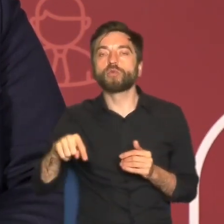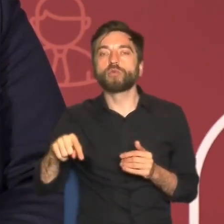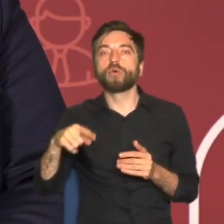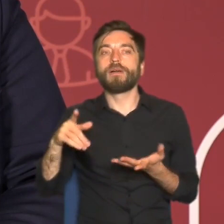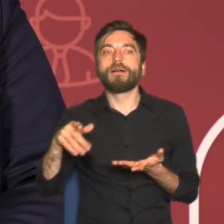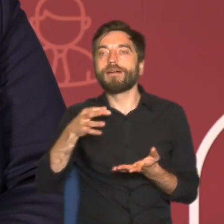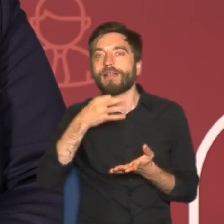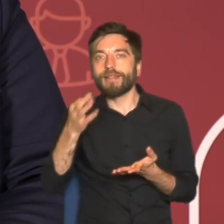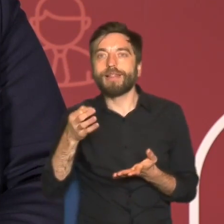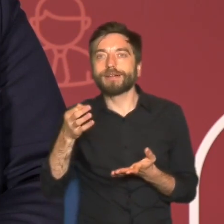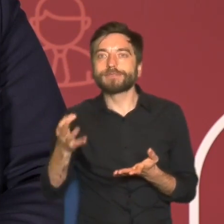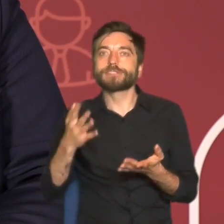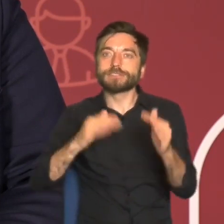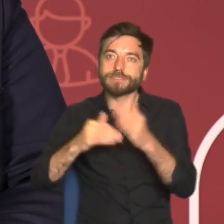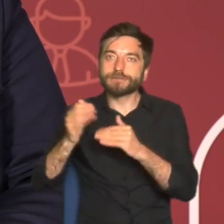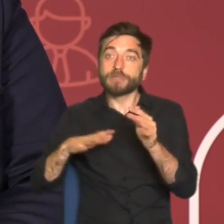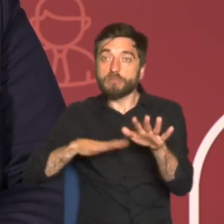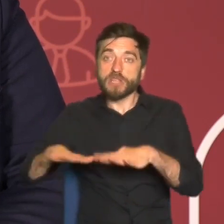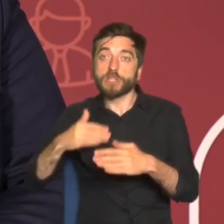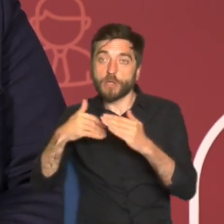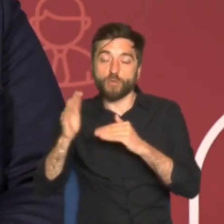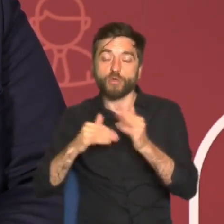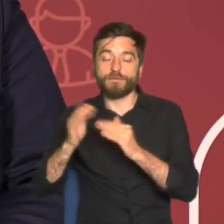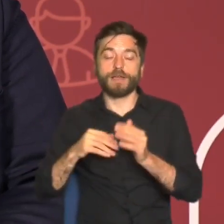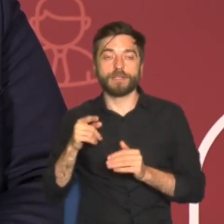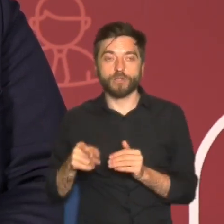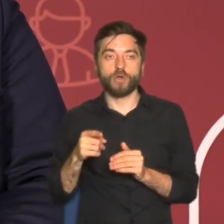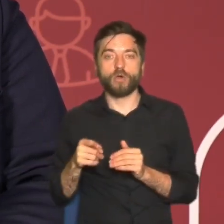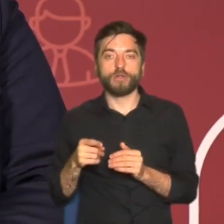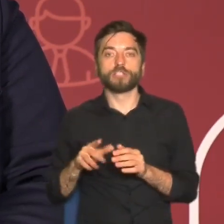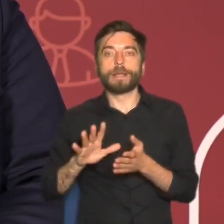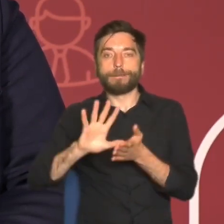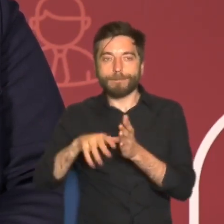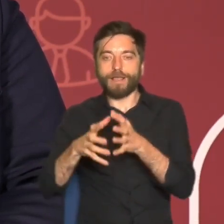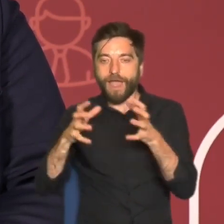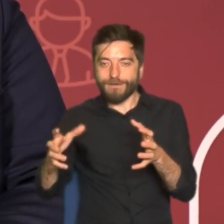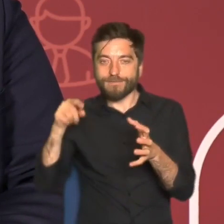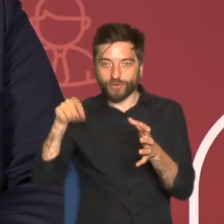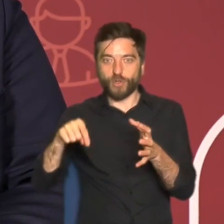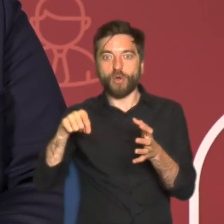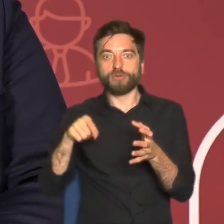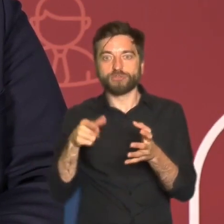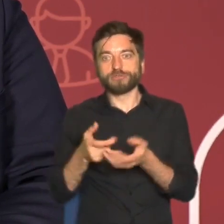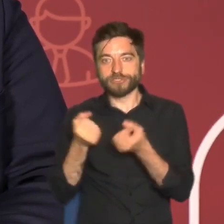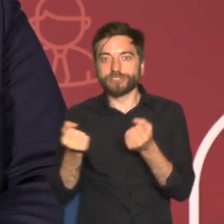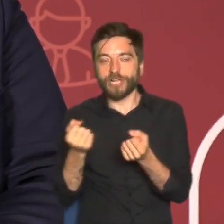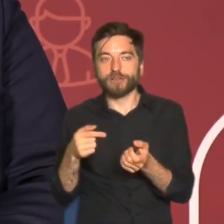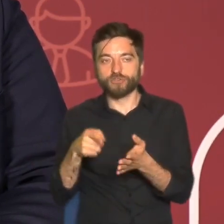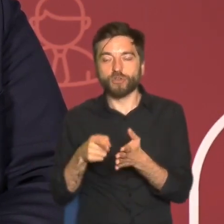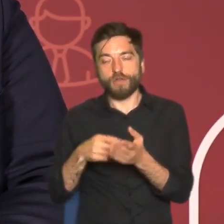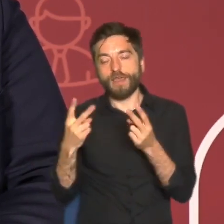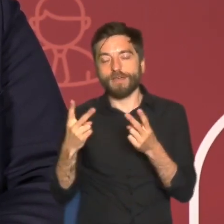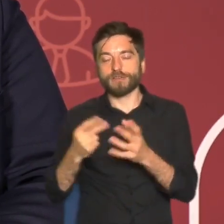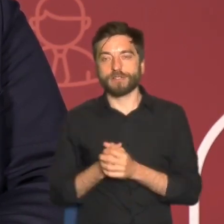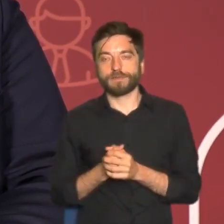lepsze do zabudowy wydaje mi się że te instrumenty metropolitalne tutaj powinny odgrywać